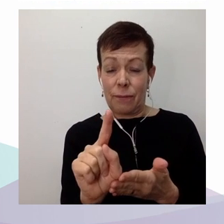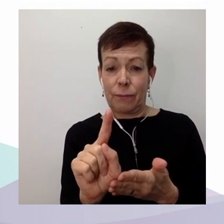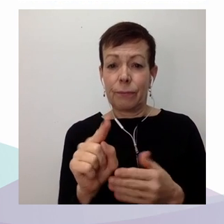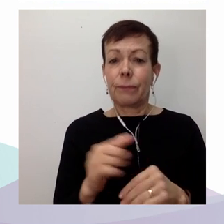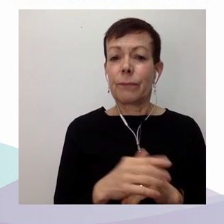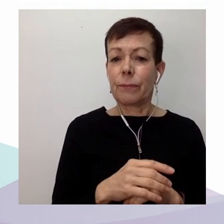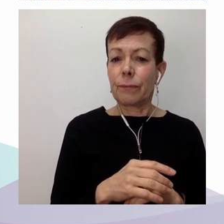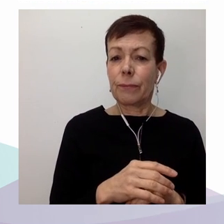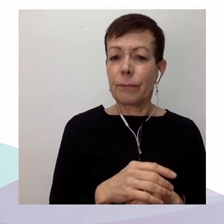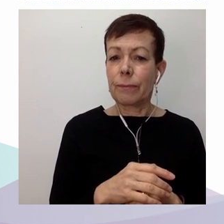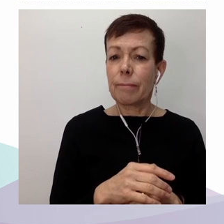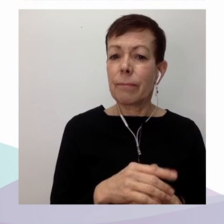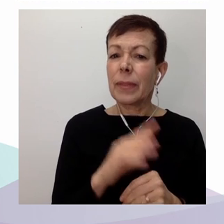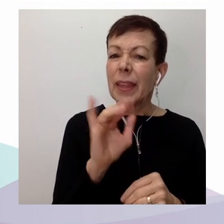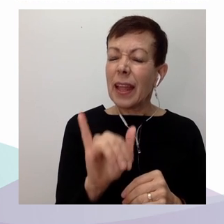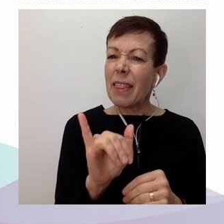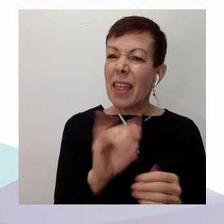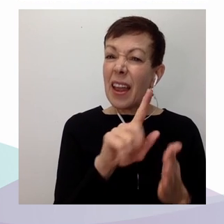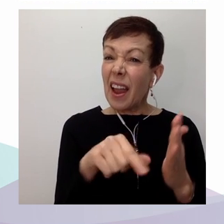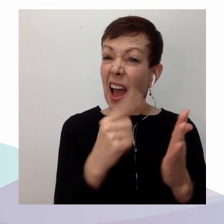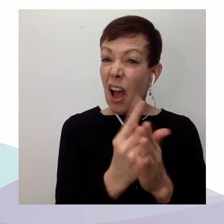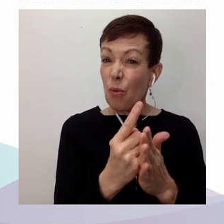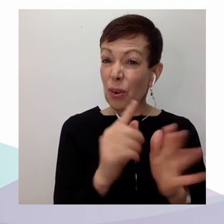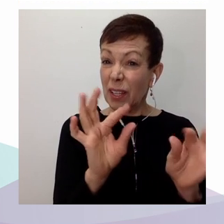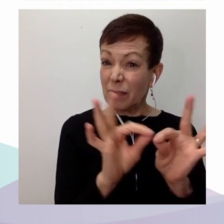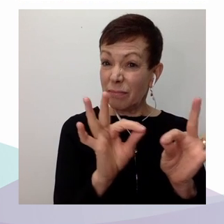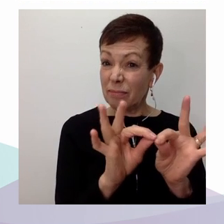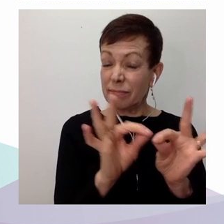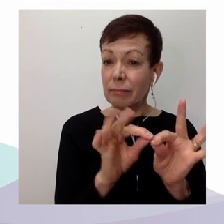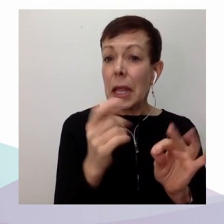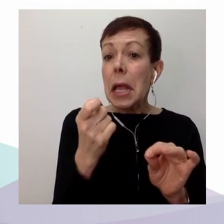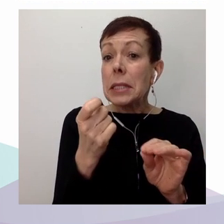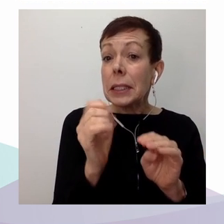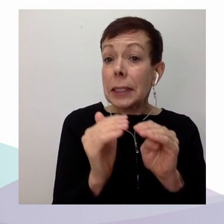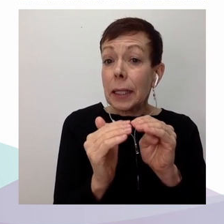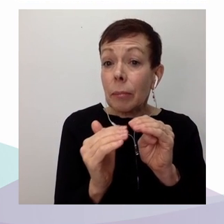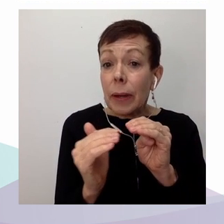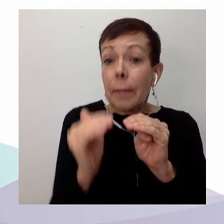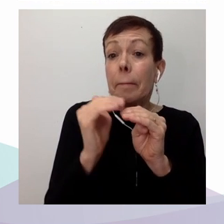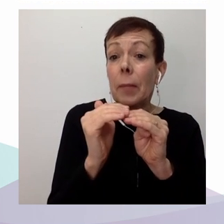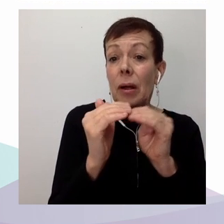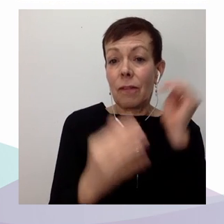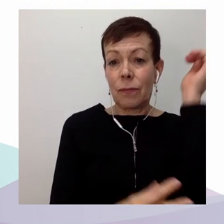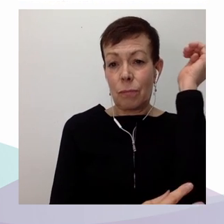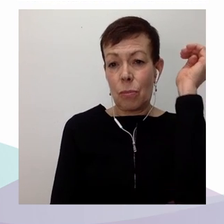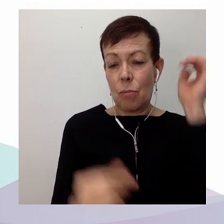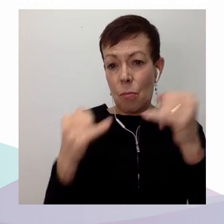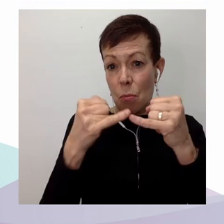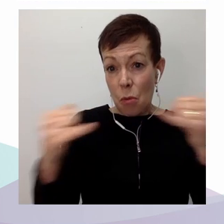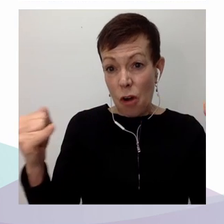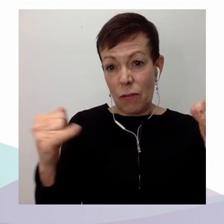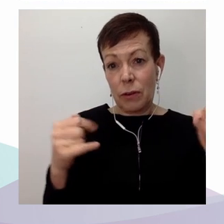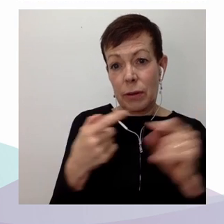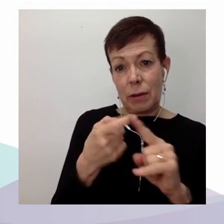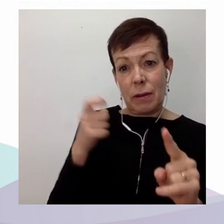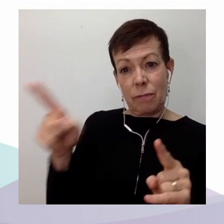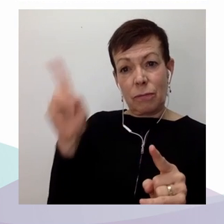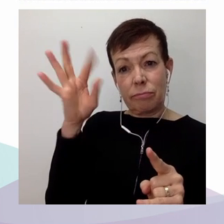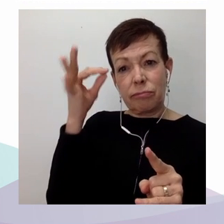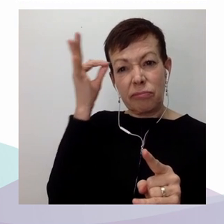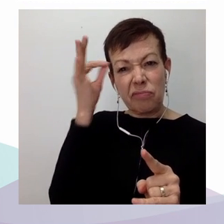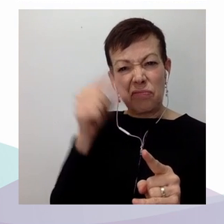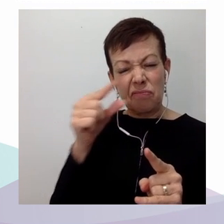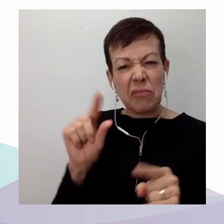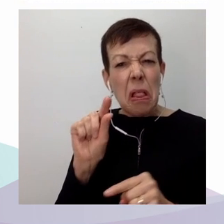destiné à répondre aux besoins de base, mais que ce salaire ne permet pas d'atteindre ce qu'on appelle la sortie de